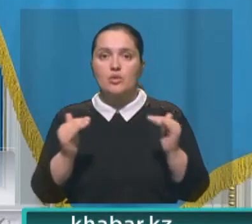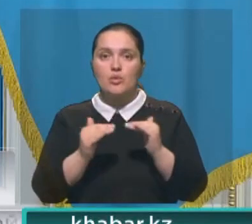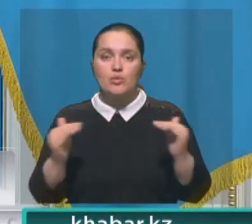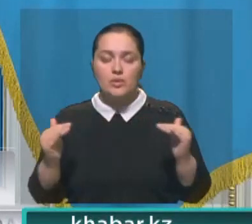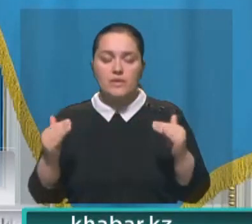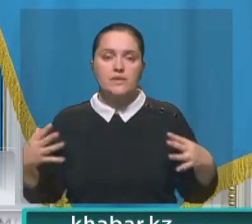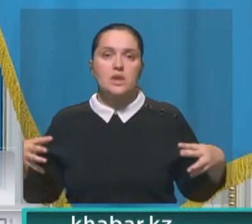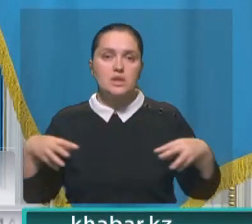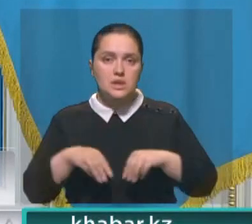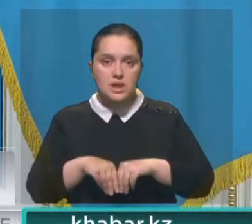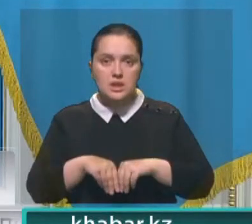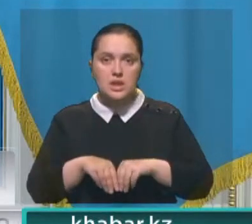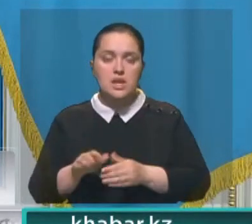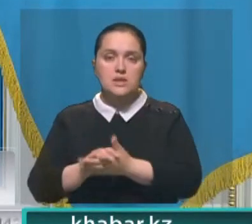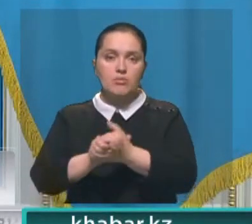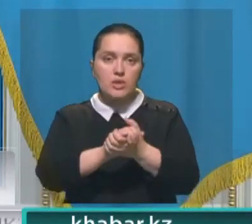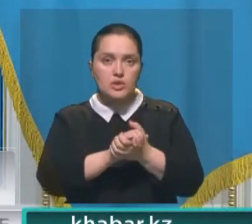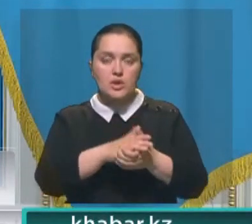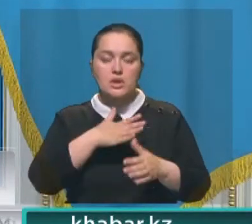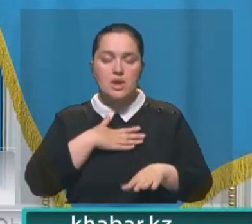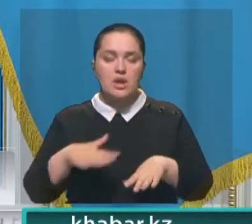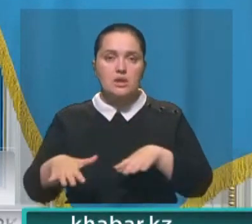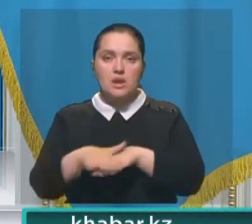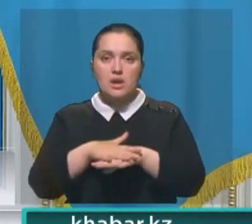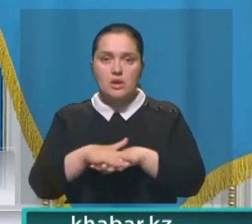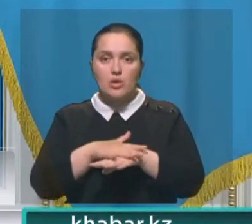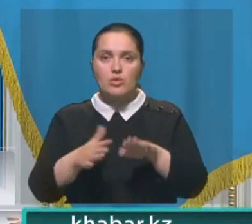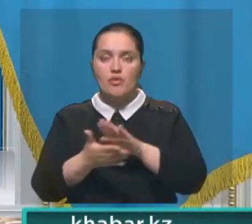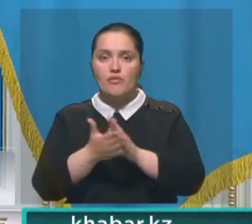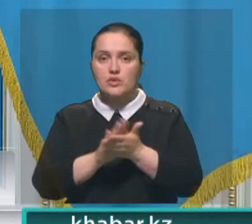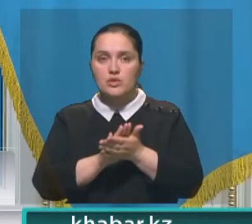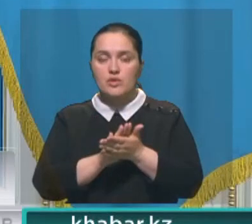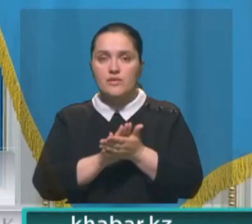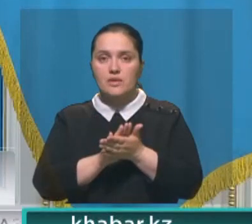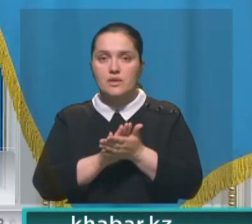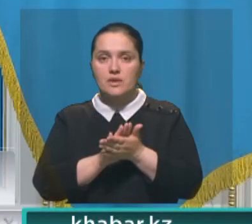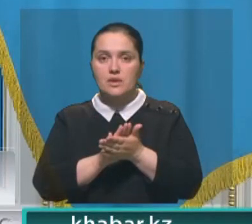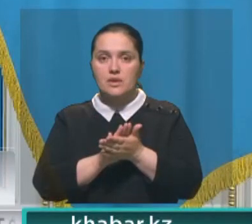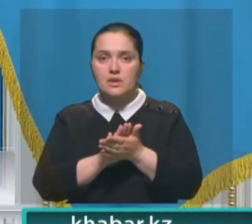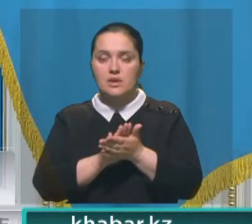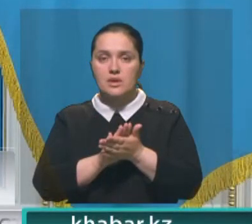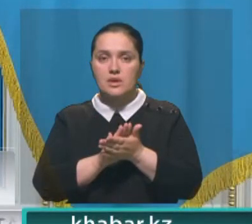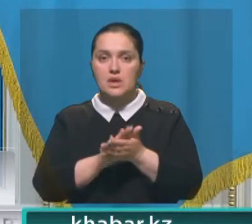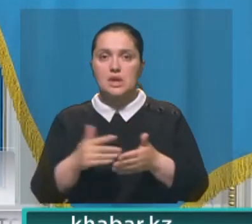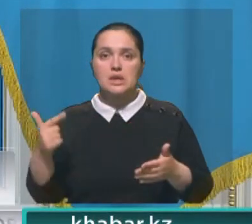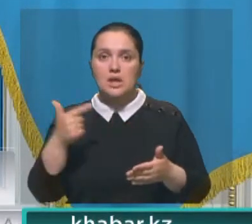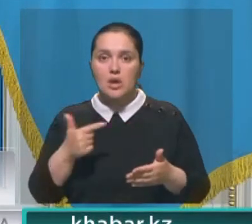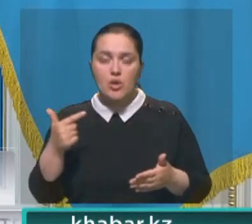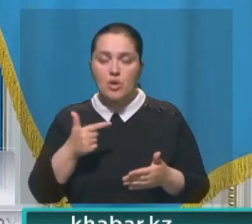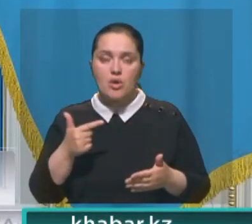консолидации и сплоченности нашего народа в условиях беспрецедентной геостратегической